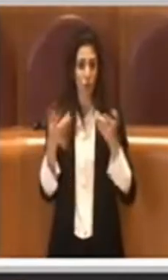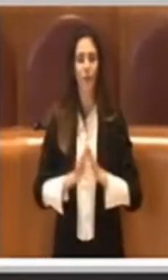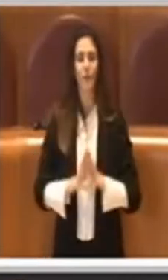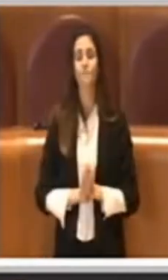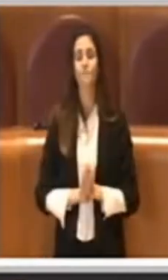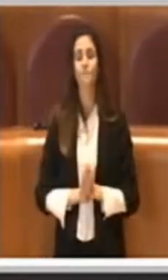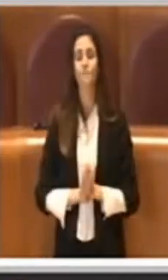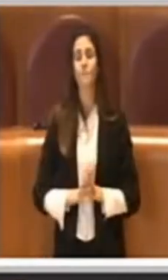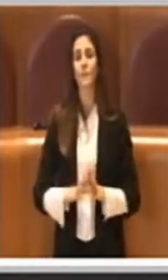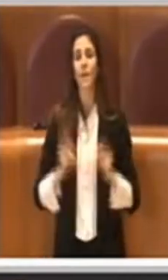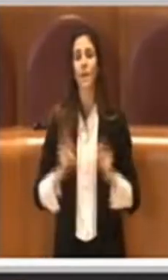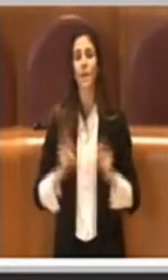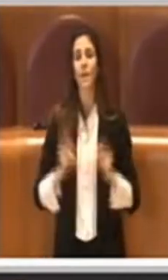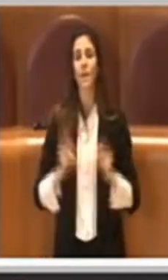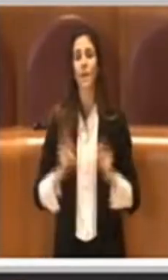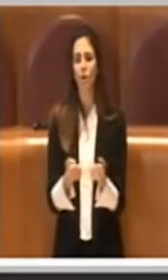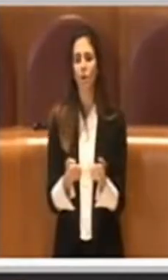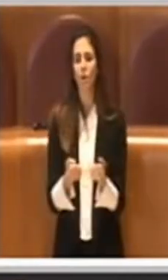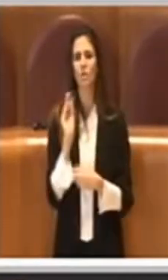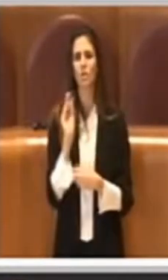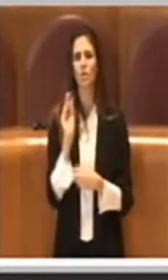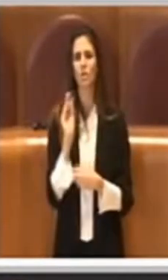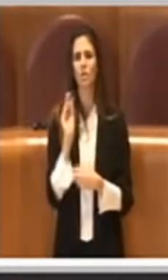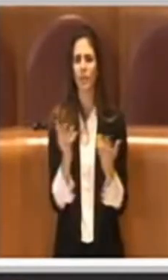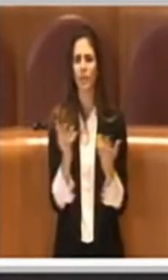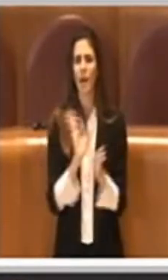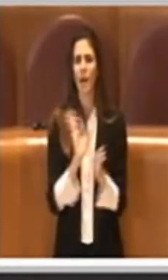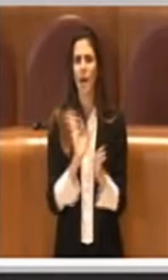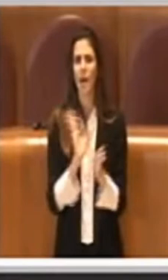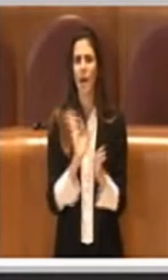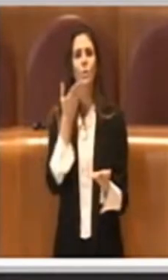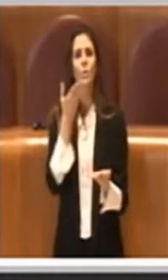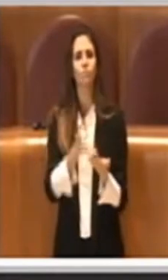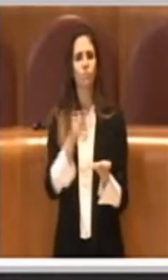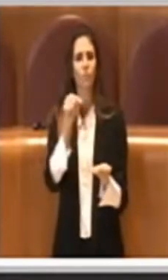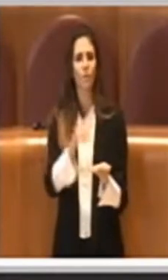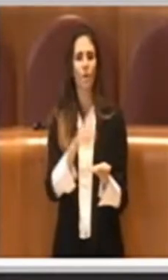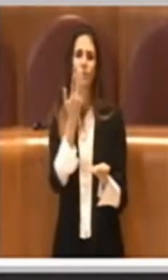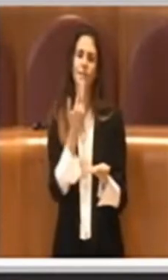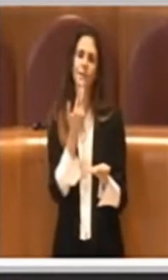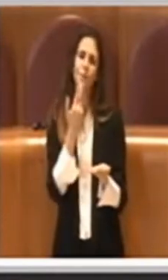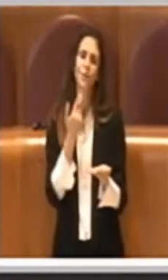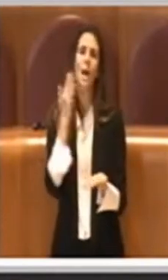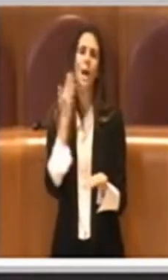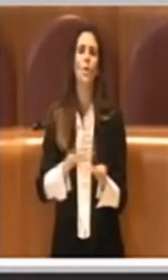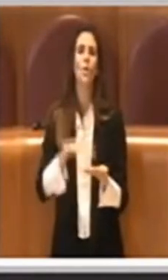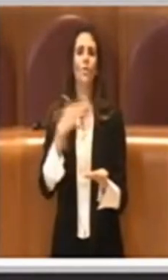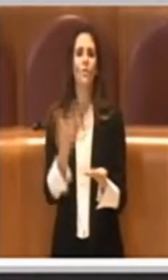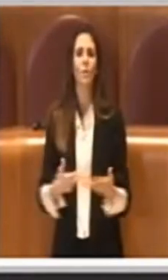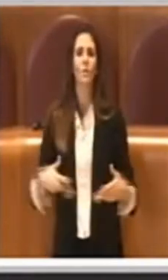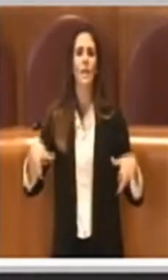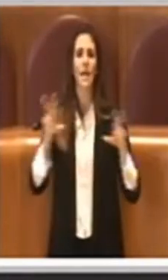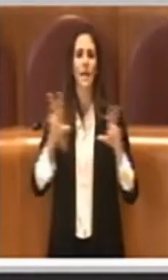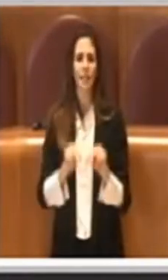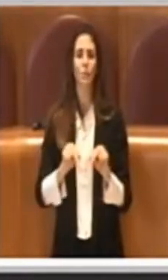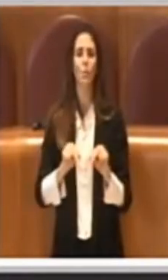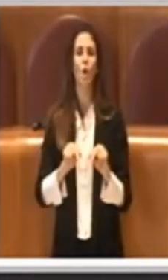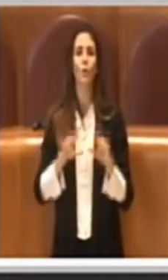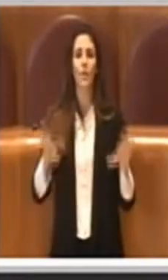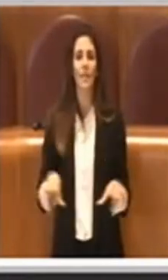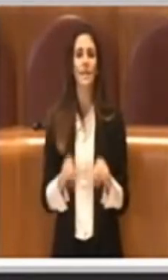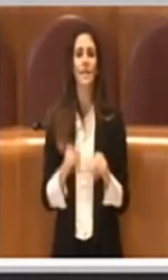fatto si chiede, all'interno di questa proposta, di rivalutare e avviare un percorso